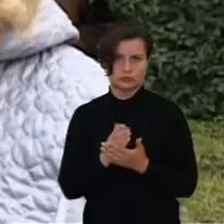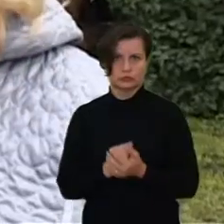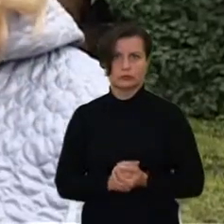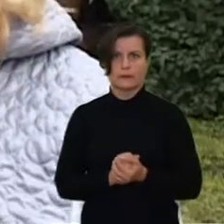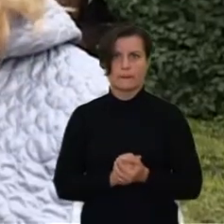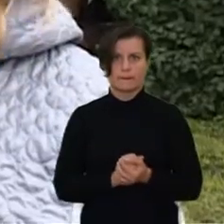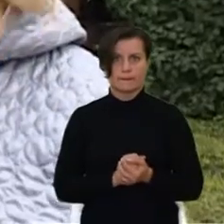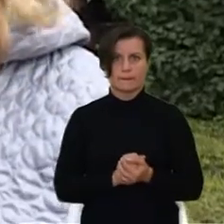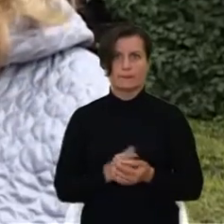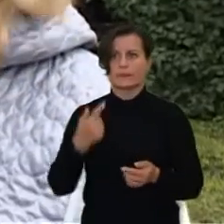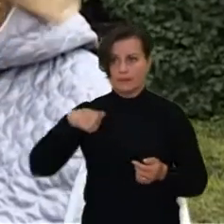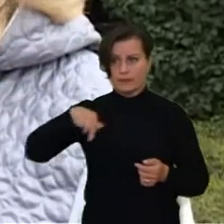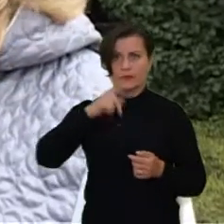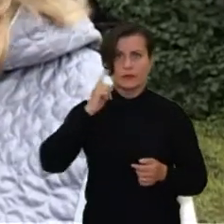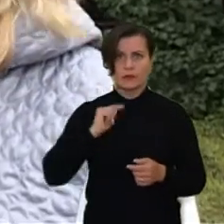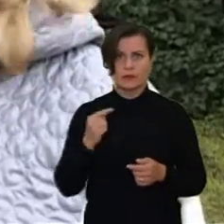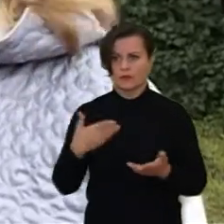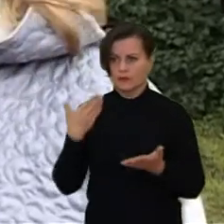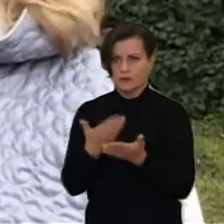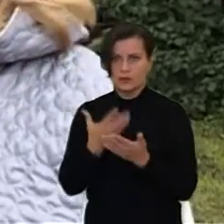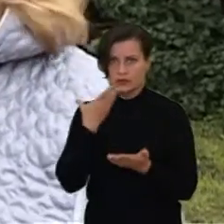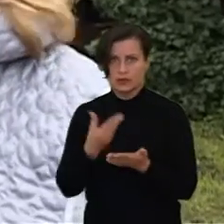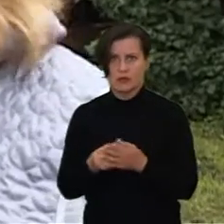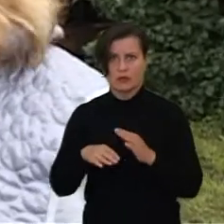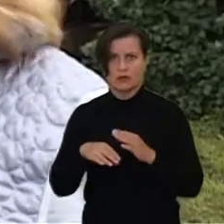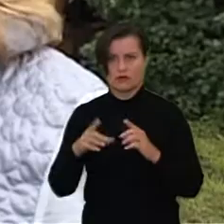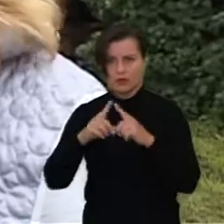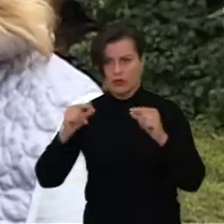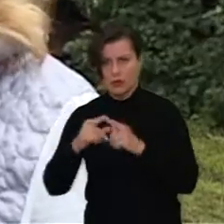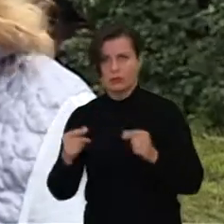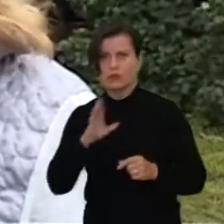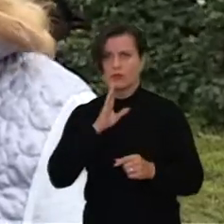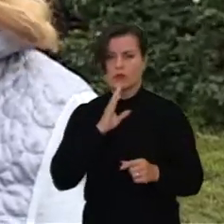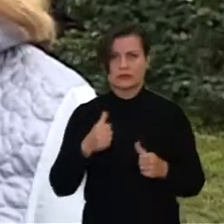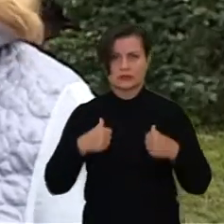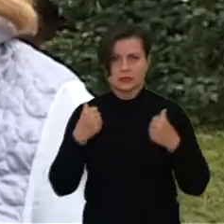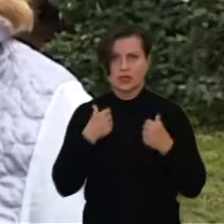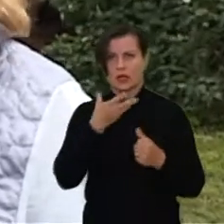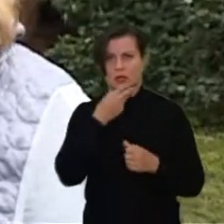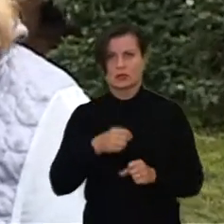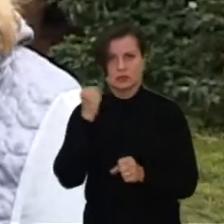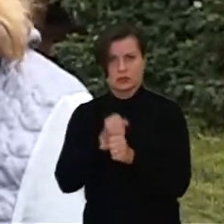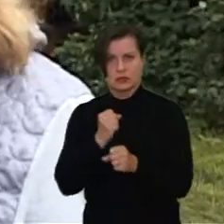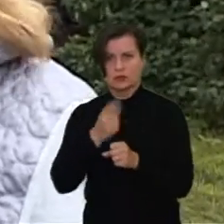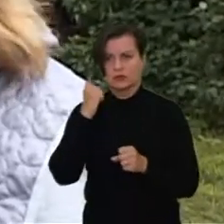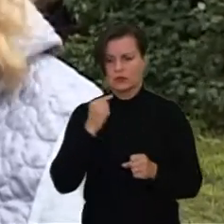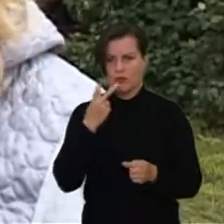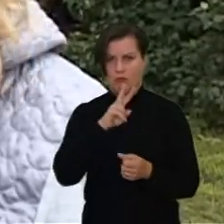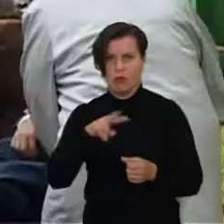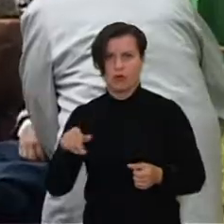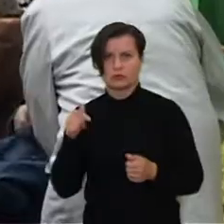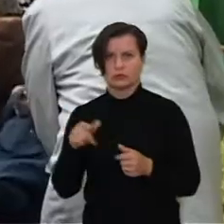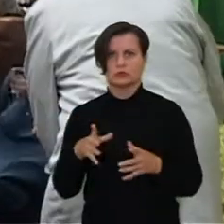Mes norėjom pristatyti savo rankdarbius. Moteris labai stengiasi, labai dirba gražiai ir norėjom parodyti va šitoj